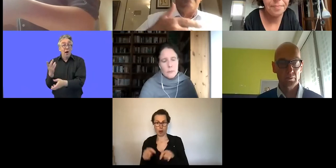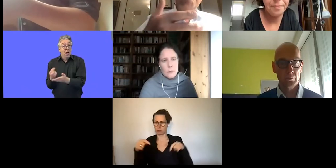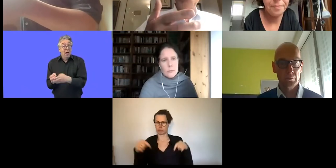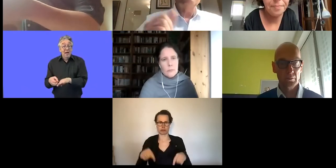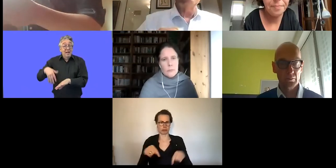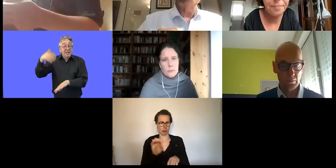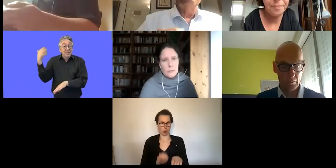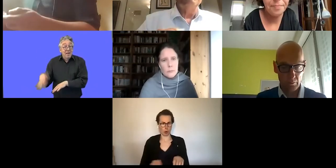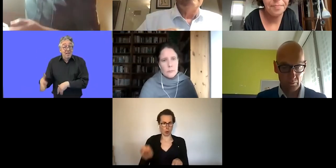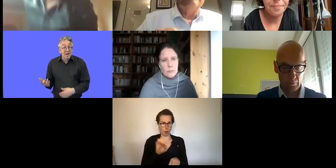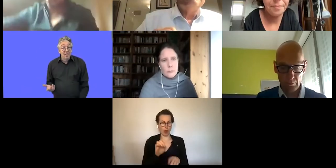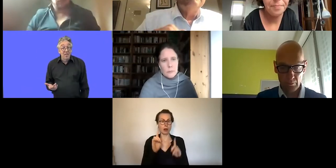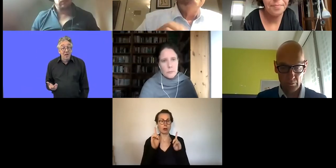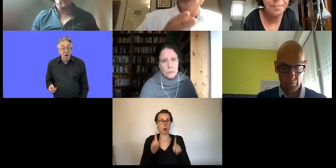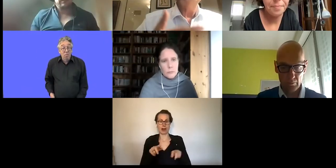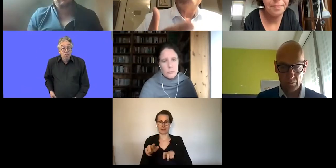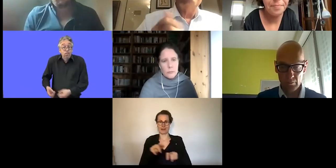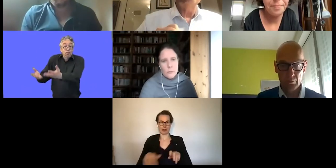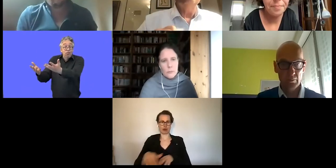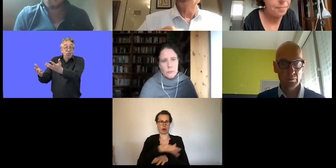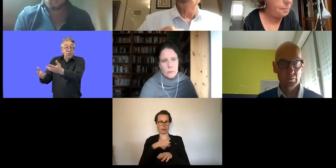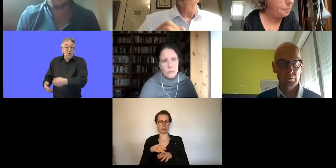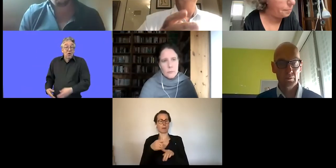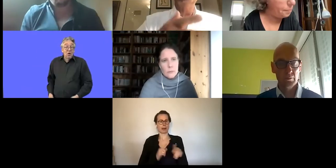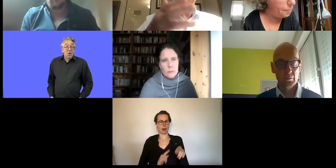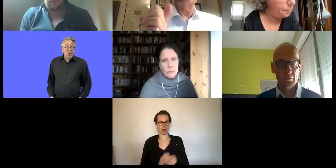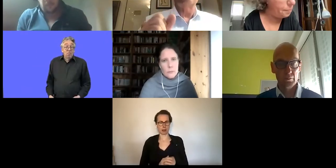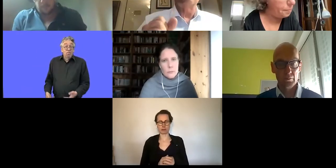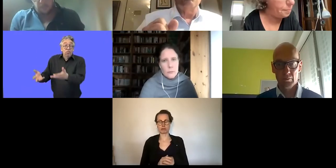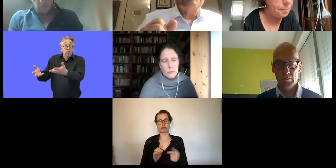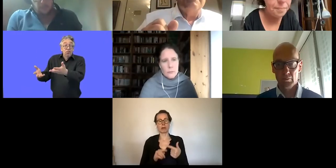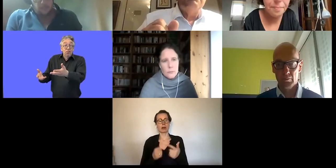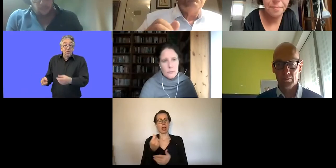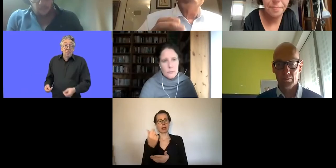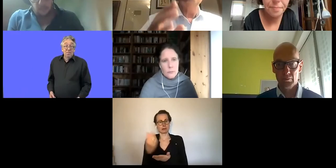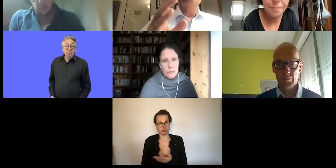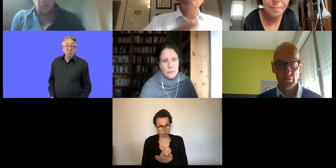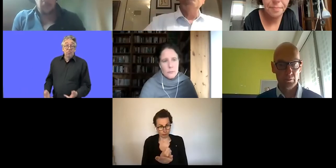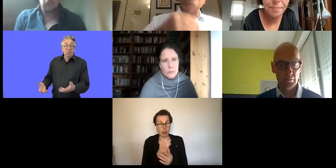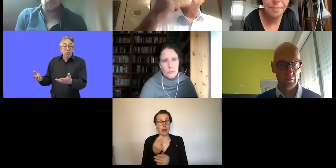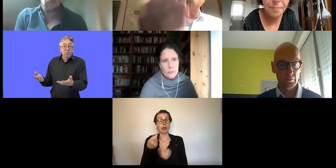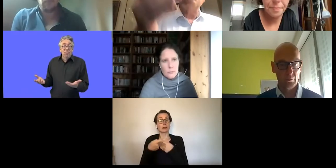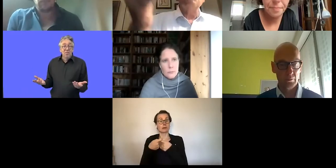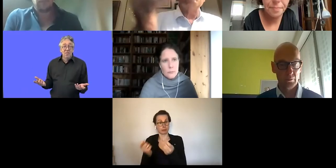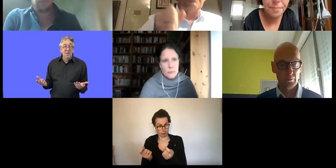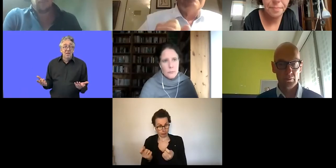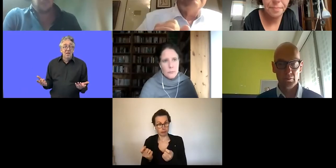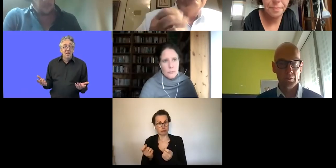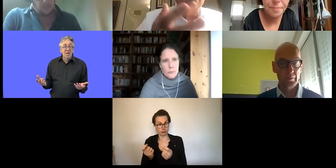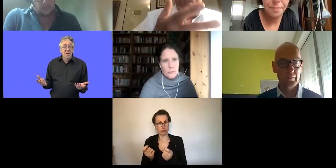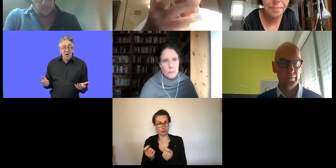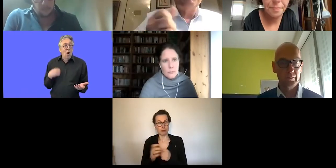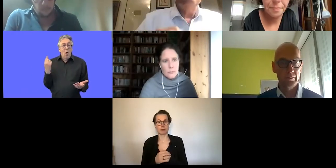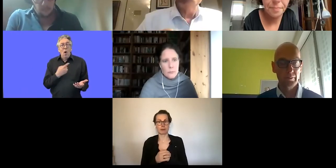an Wirtschaften beteiligt sind, Geld verdienen können und das auch ausgeben können und dass sie zum Staat,